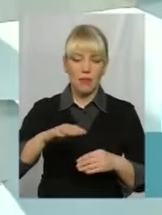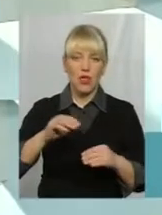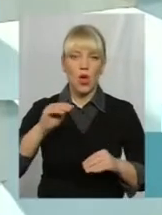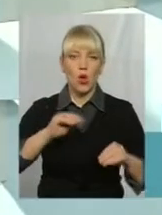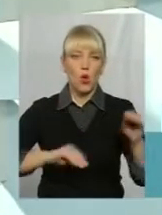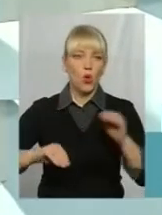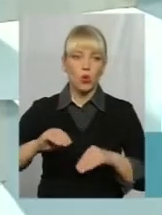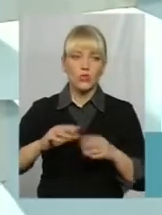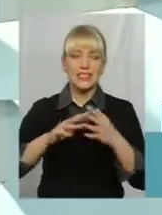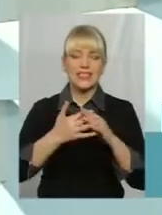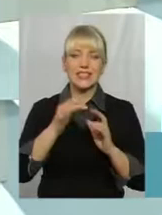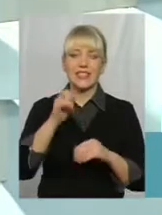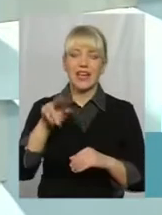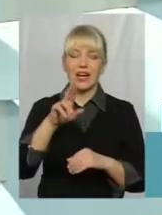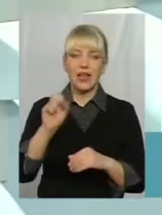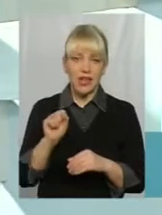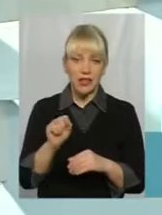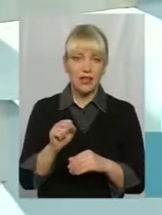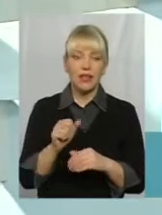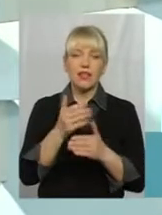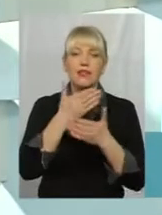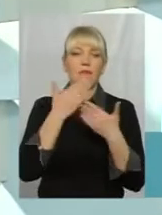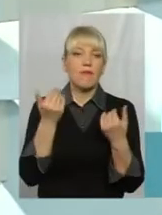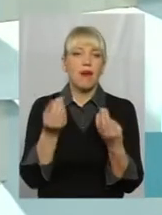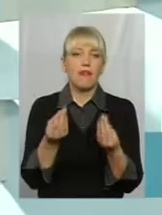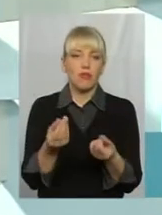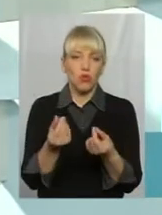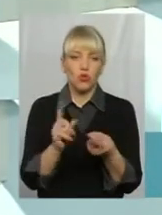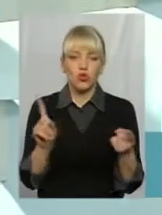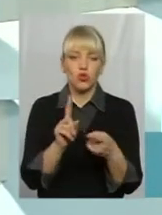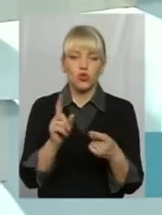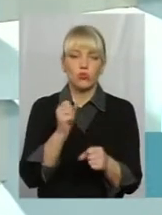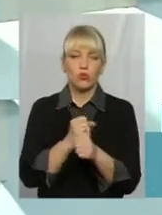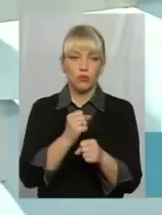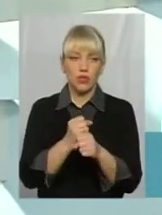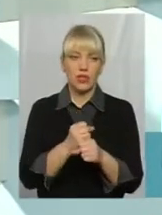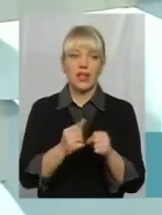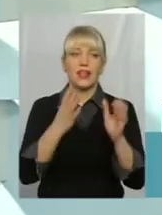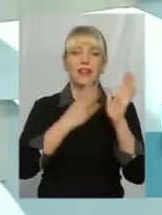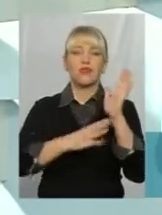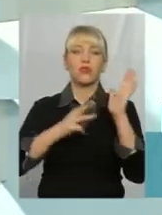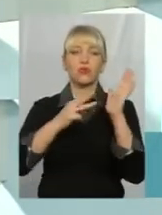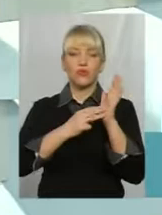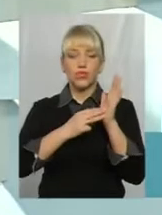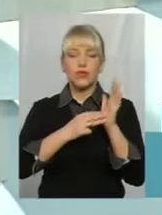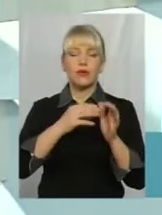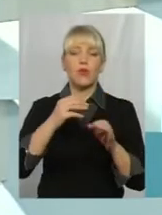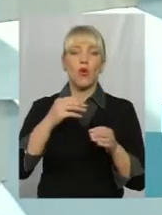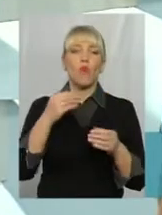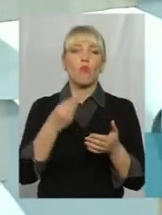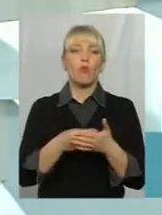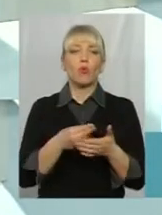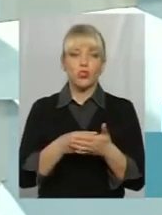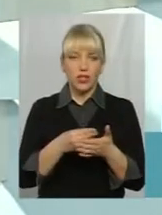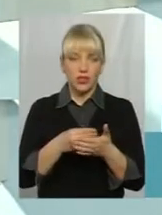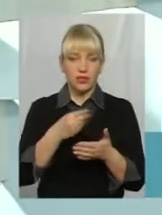відвертимо, 10 років назад бюджет сільської ради, це була відомість на зарплату. 98% того бюджету, це відомість на зарплату, і там